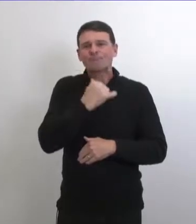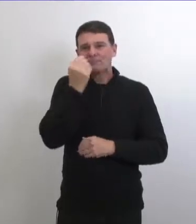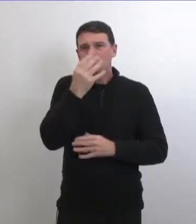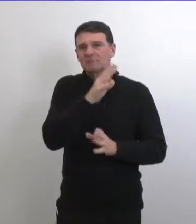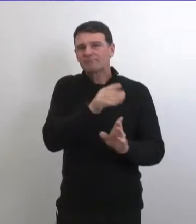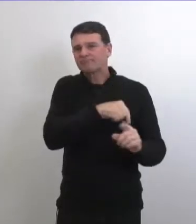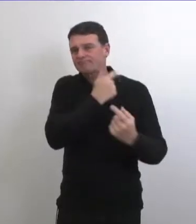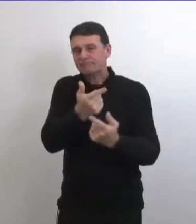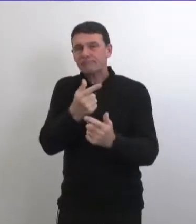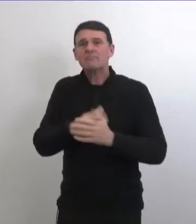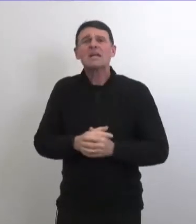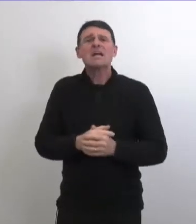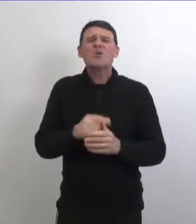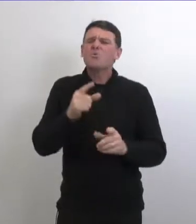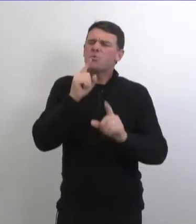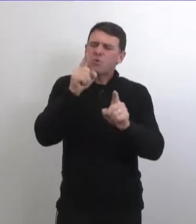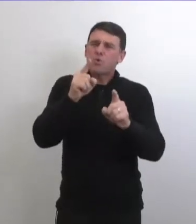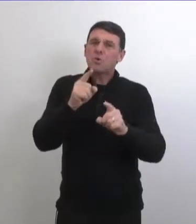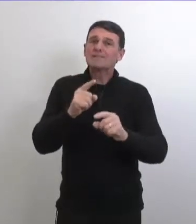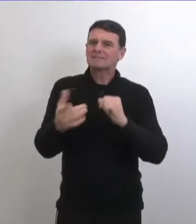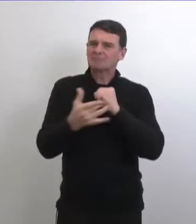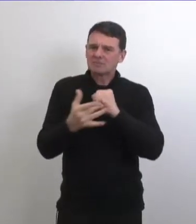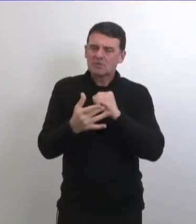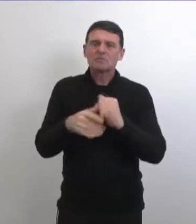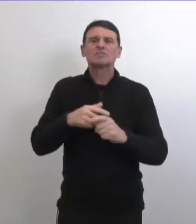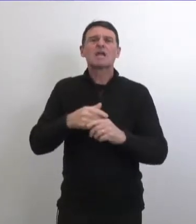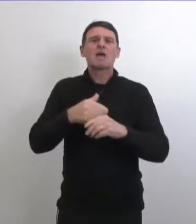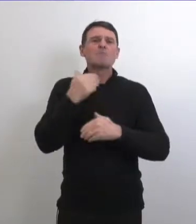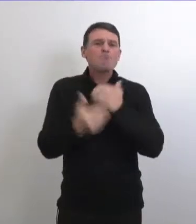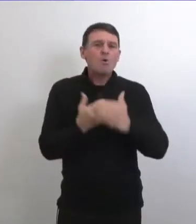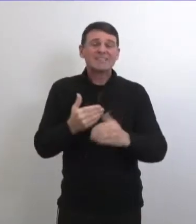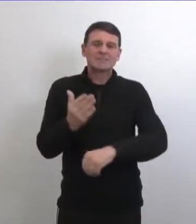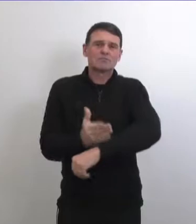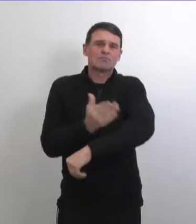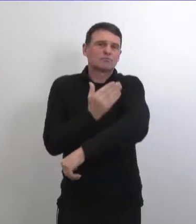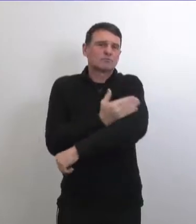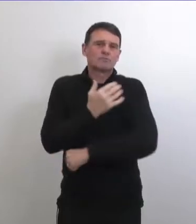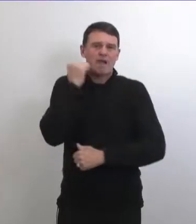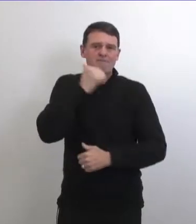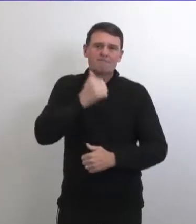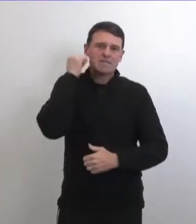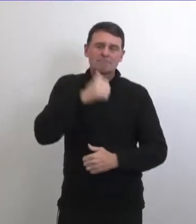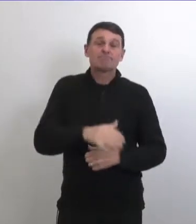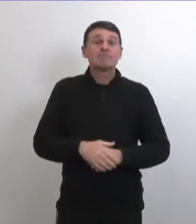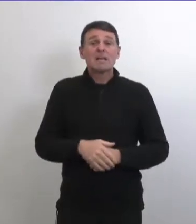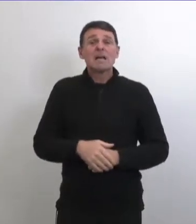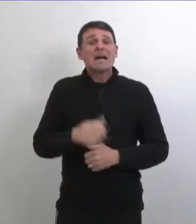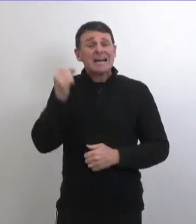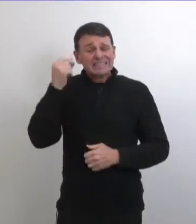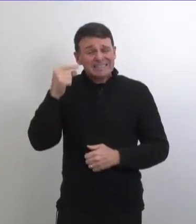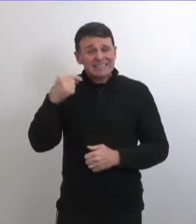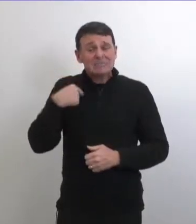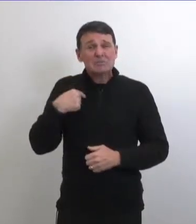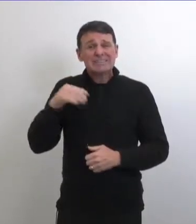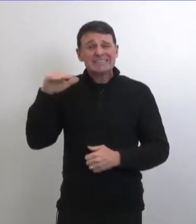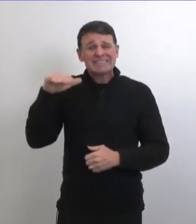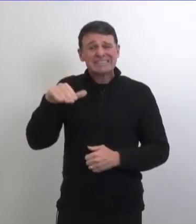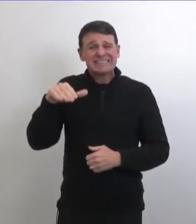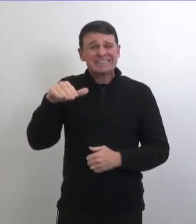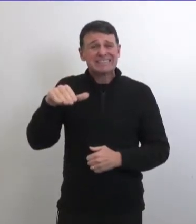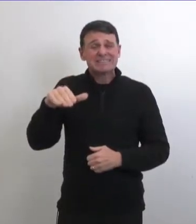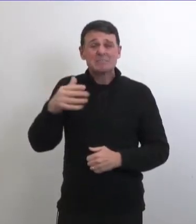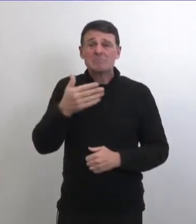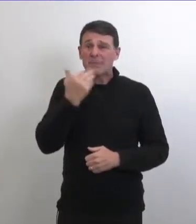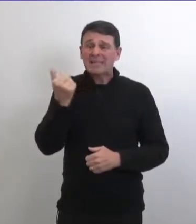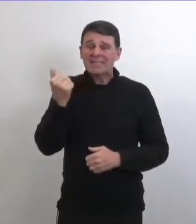nous allons continuer à chercher des améliorations et à continuer à améliorer les processus de recherche des contacts et de divulgation le nombre